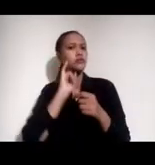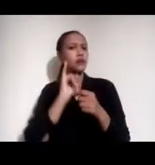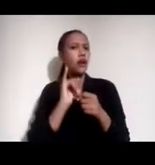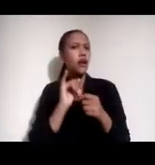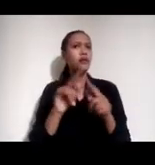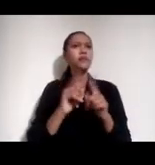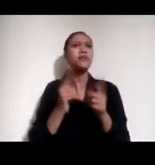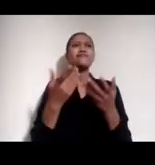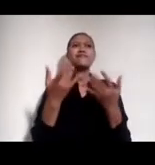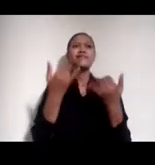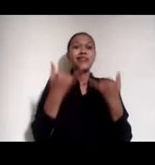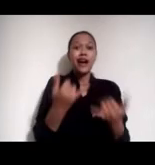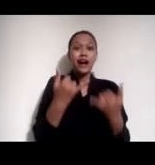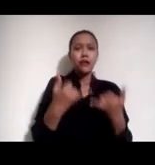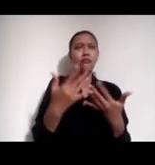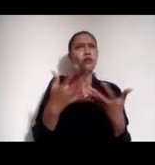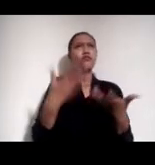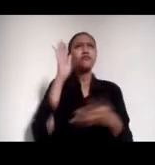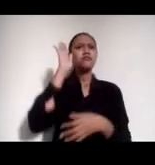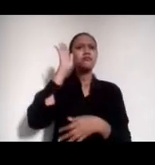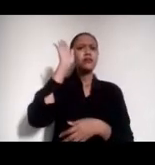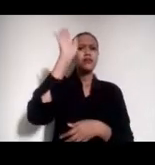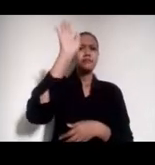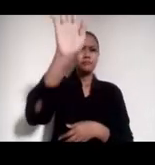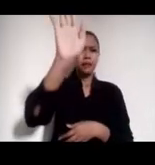akan lebih banyak begitu